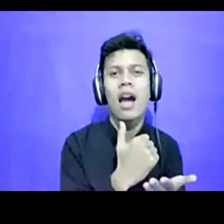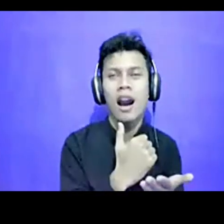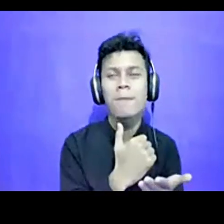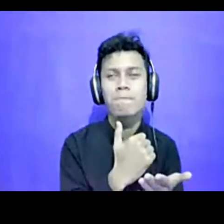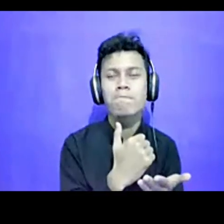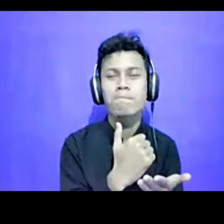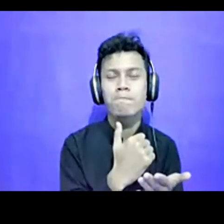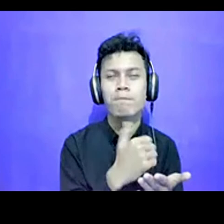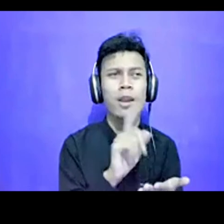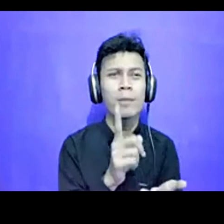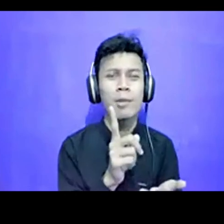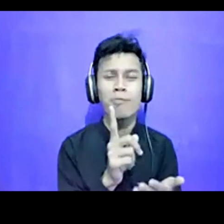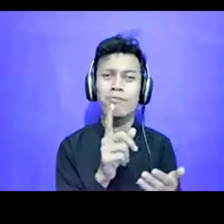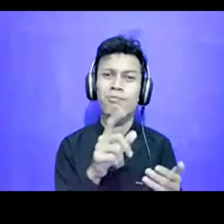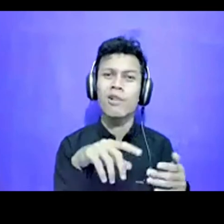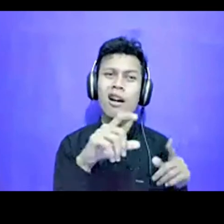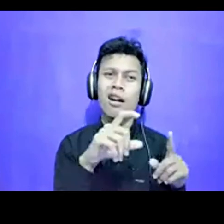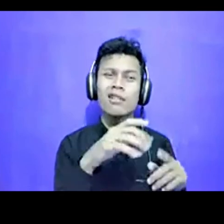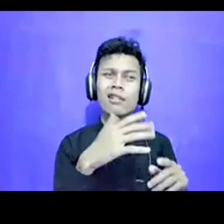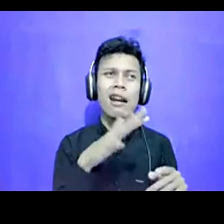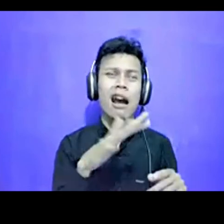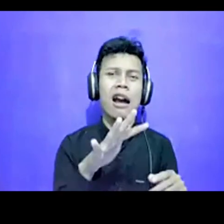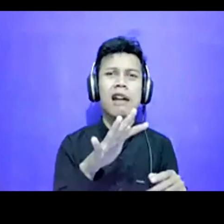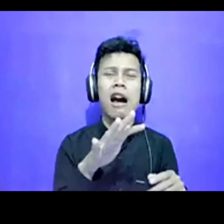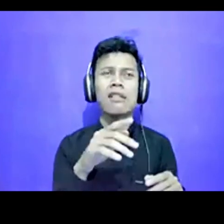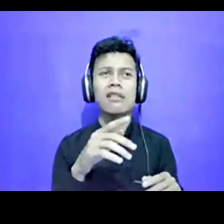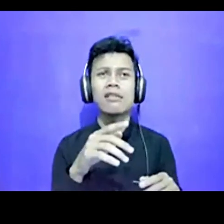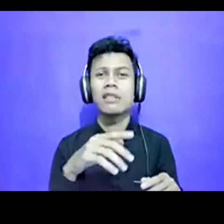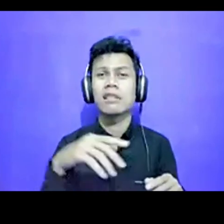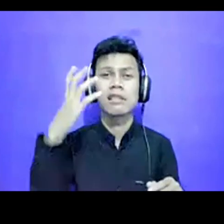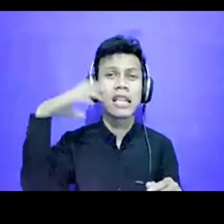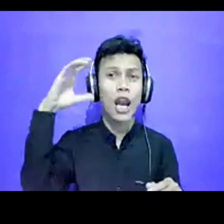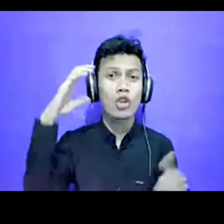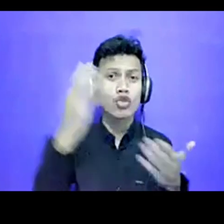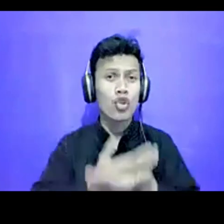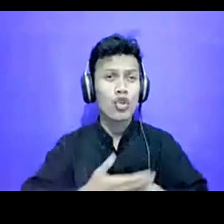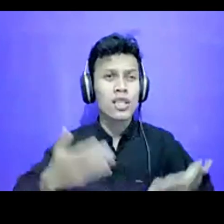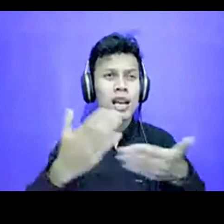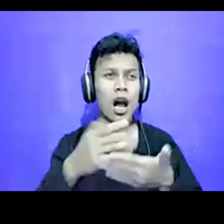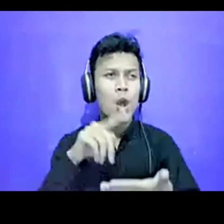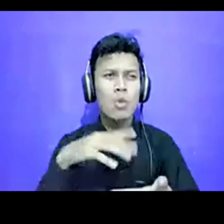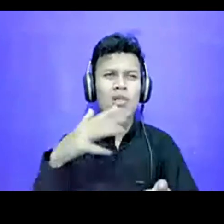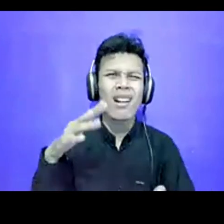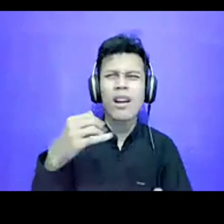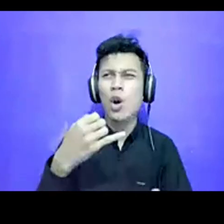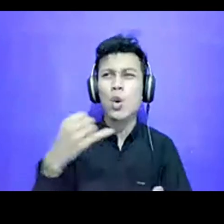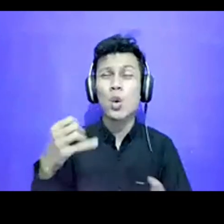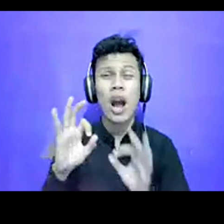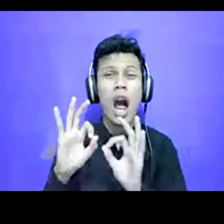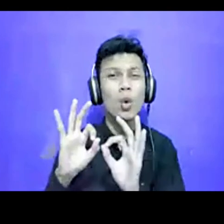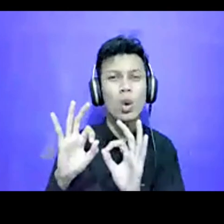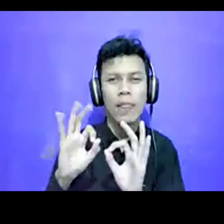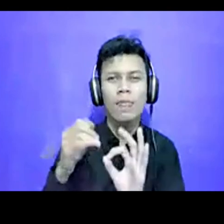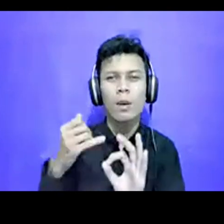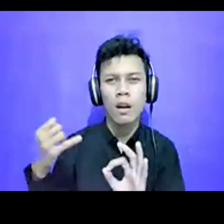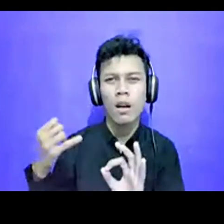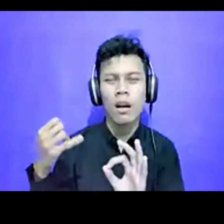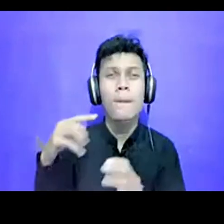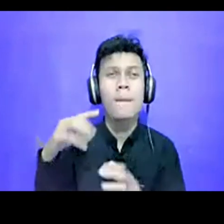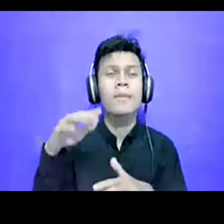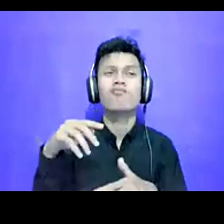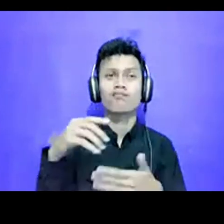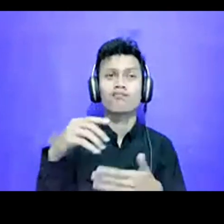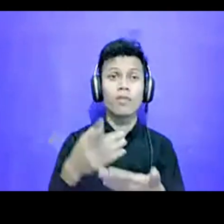karena, data-data kadang, kayak di, di insosan sebagainya, itu juga kurang akurat gitu, apakah, setiap